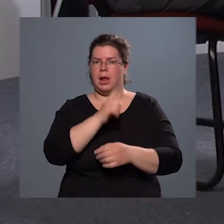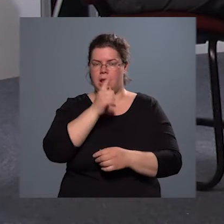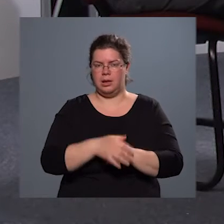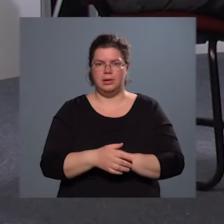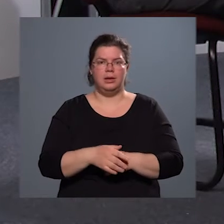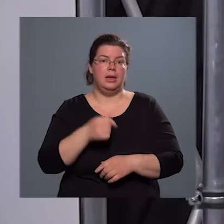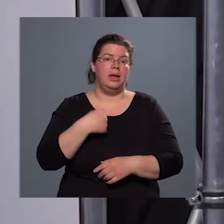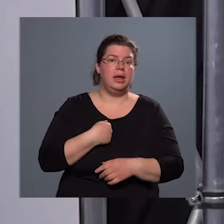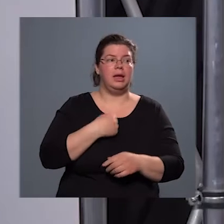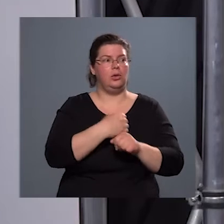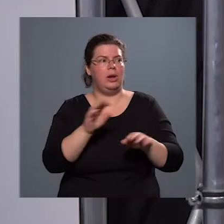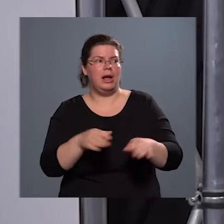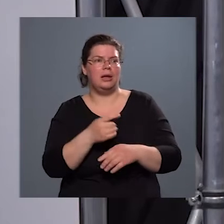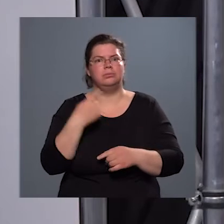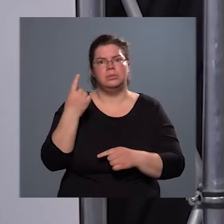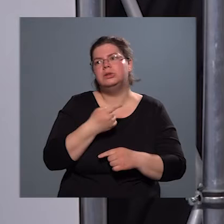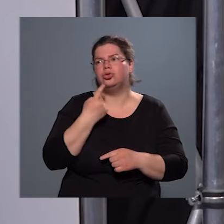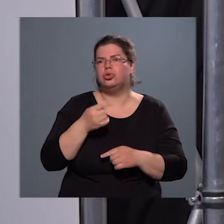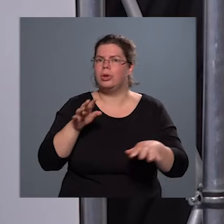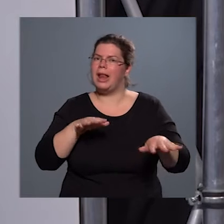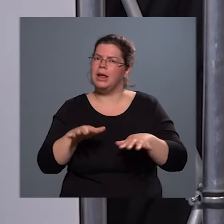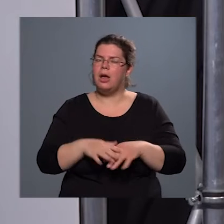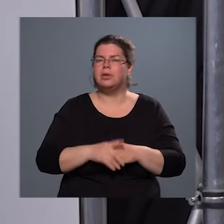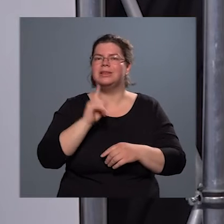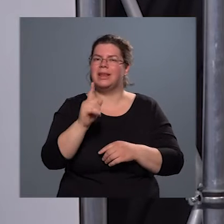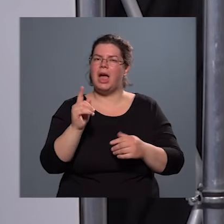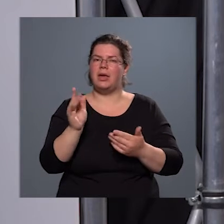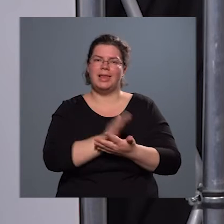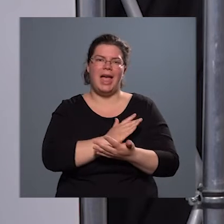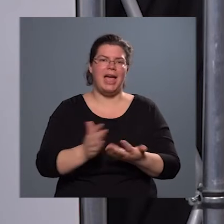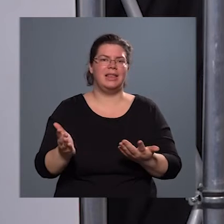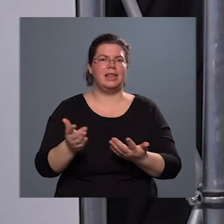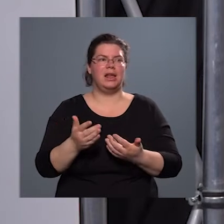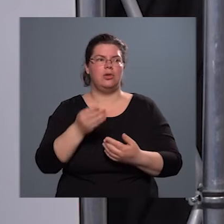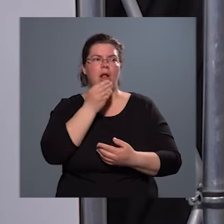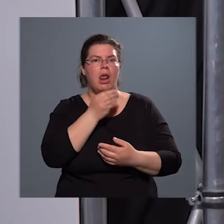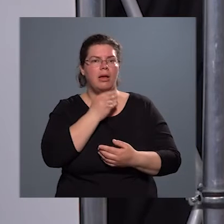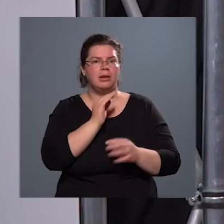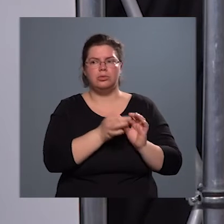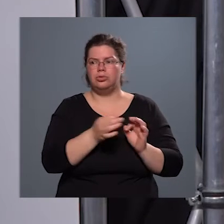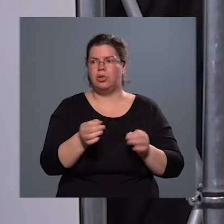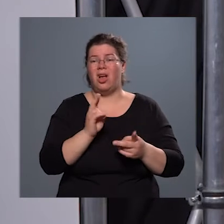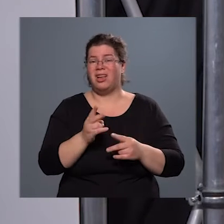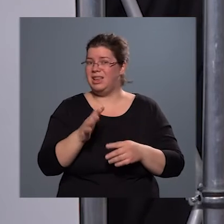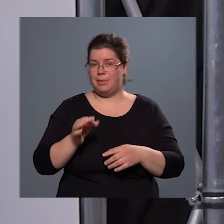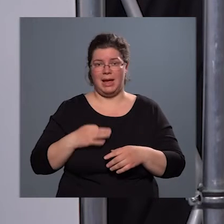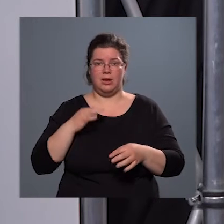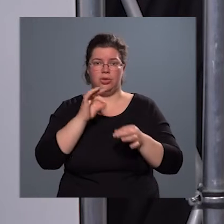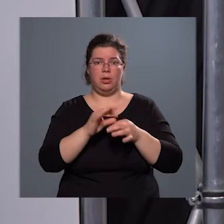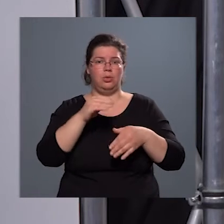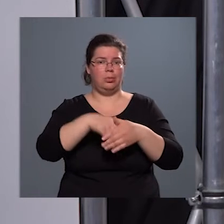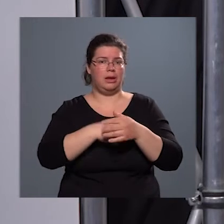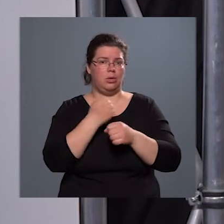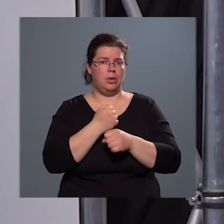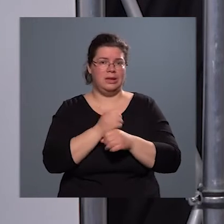én, kollégáim mi el tudunk igazodni ebben, de az egyszerű laikustól, tehát aki nem az egészségügyben dolgozik,